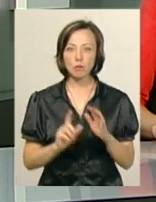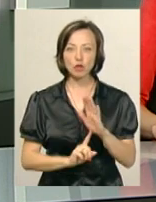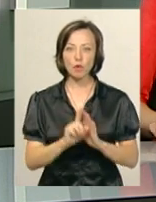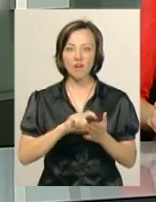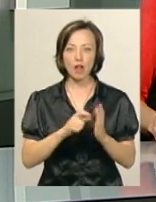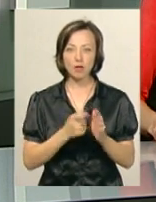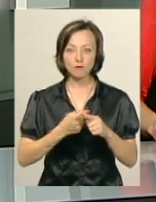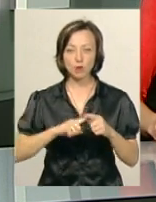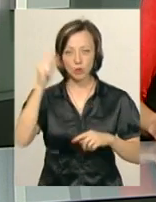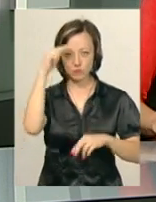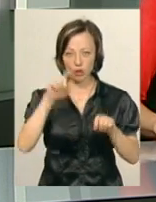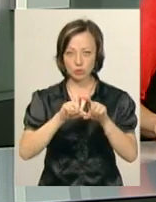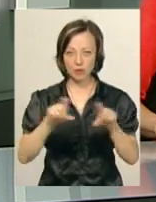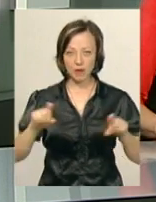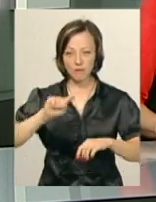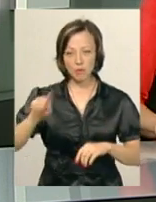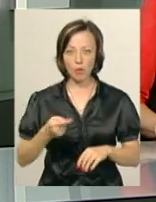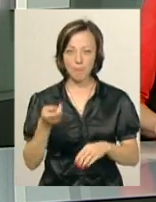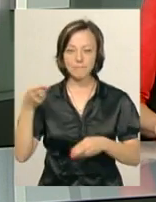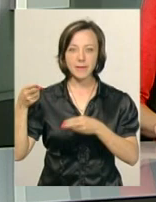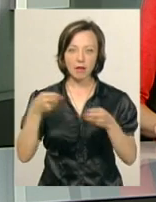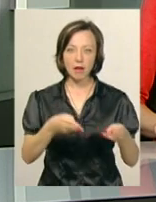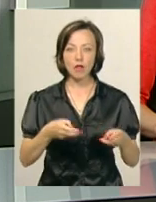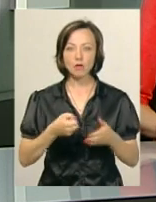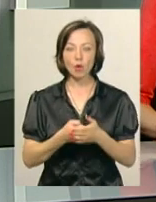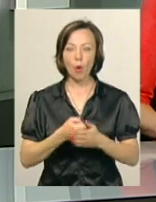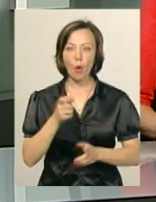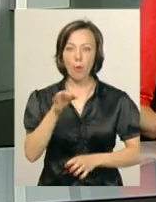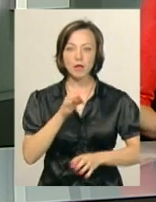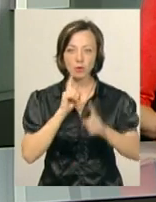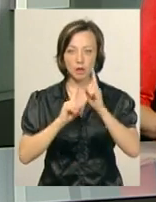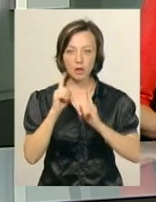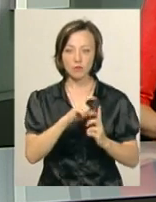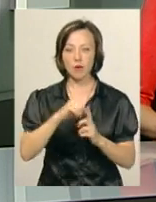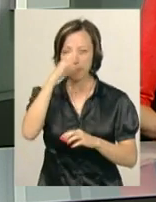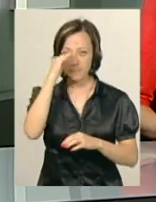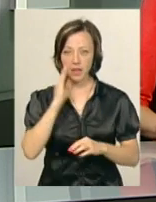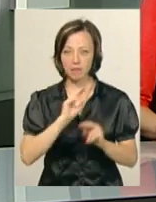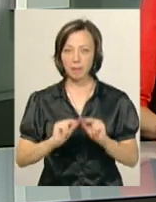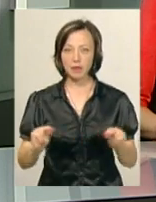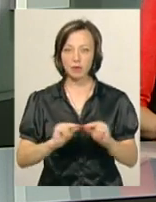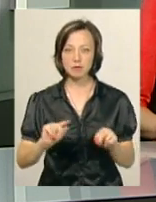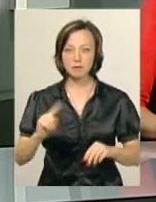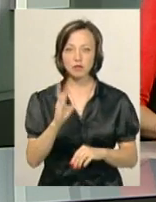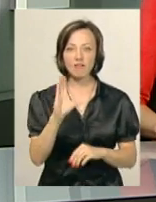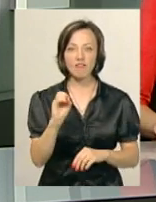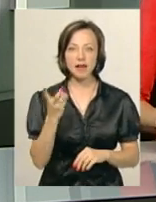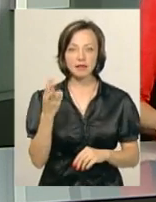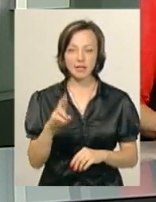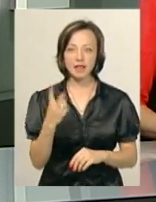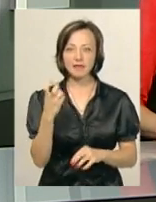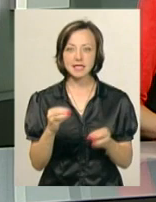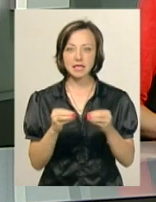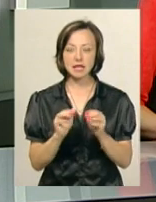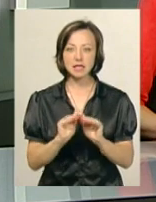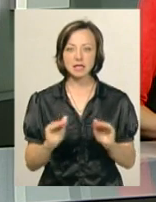закладі. З такою вимогою вони сьогодні приїхали до обласної ради. За словами батьків та педагогів, з 1 вересня 210